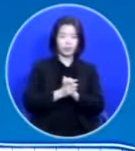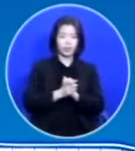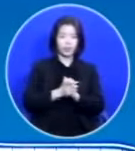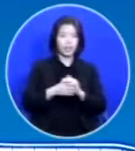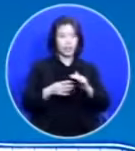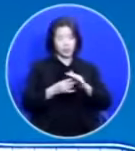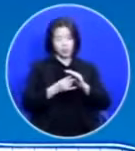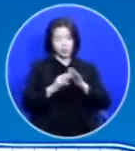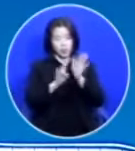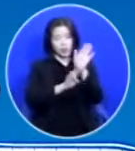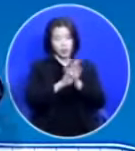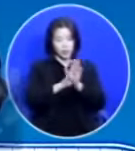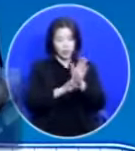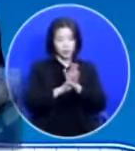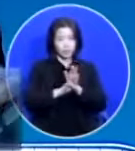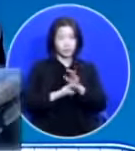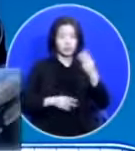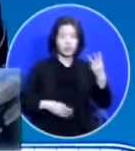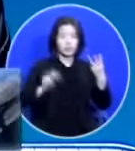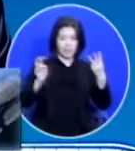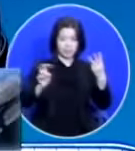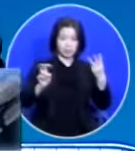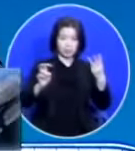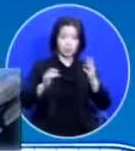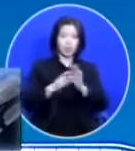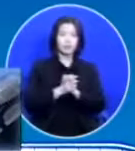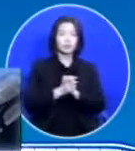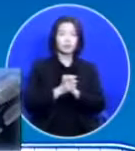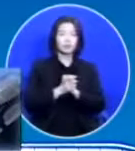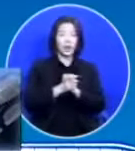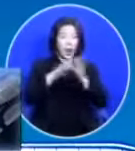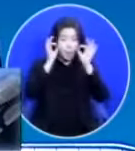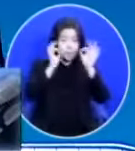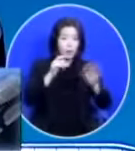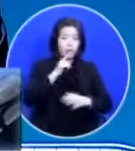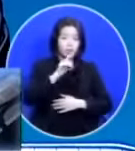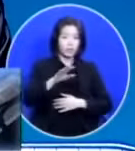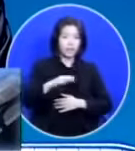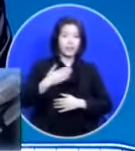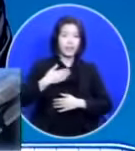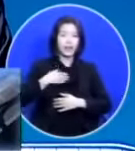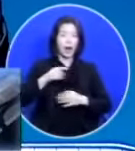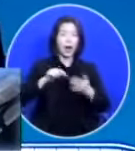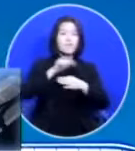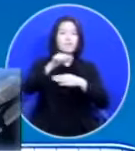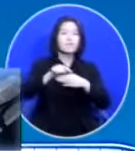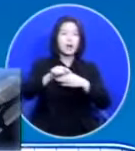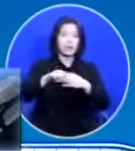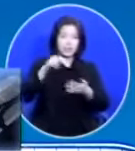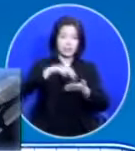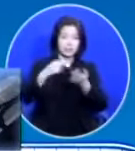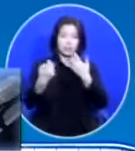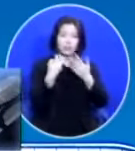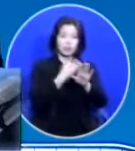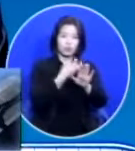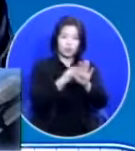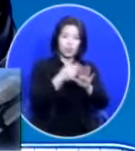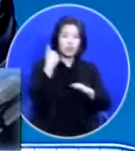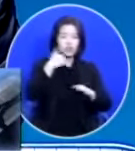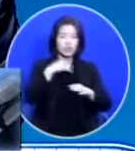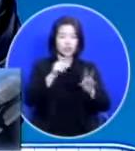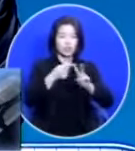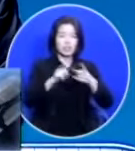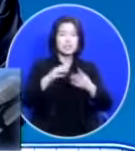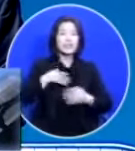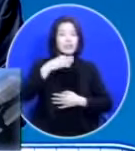요한계시록 3장 20절에 볼지어다 내가 문 밖에서도 두드리노니 누구든지 내 음성을 듣고 문을 열면